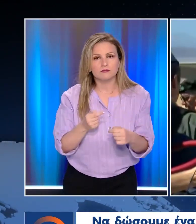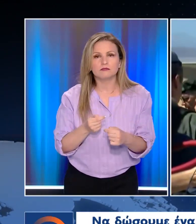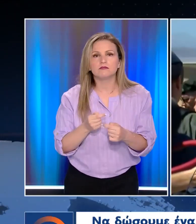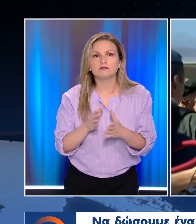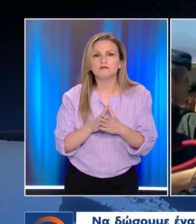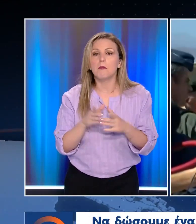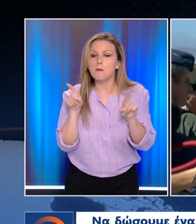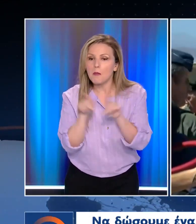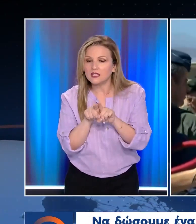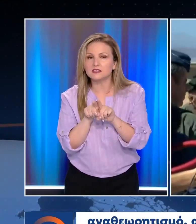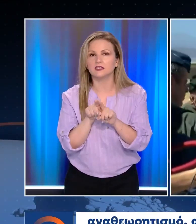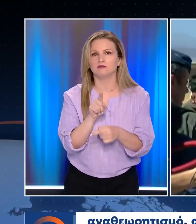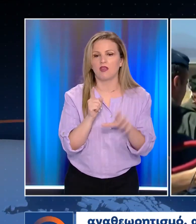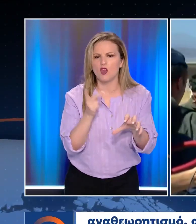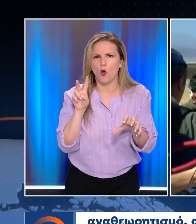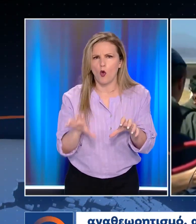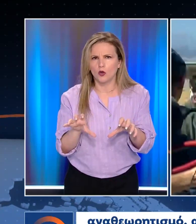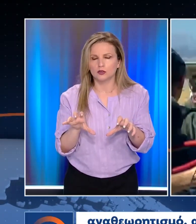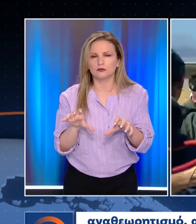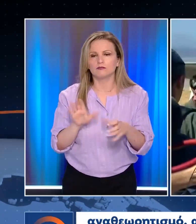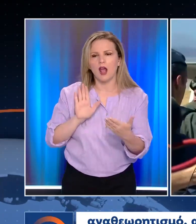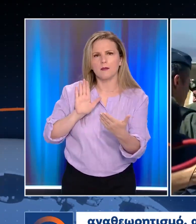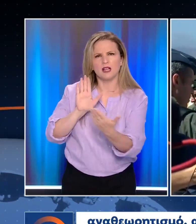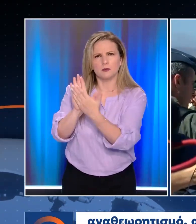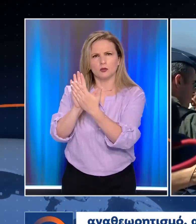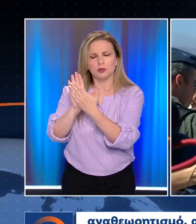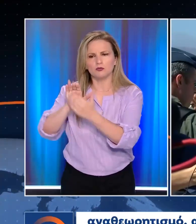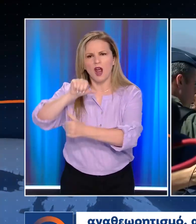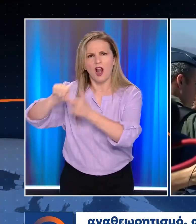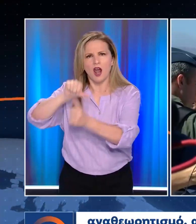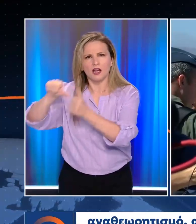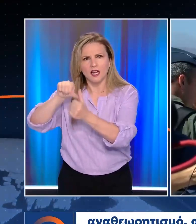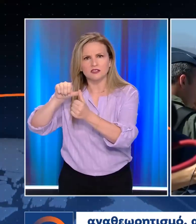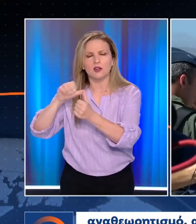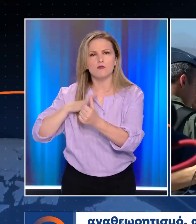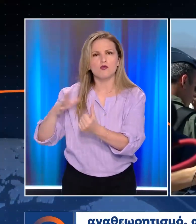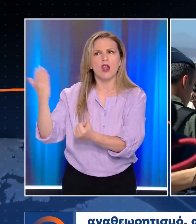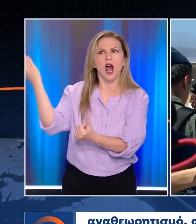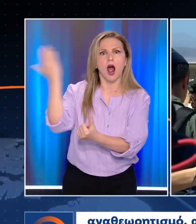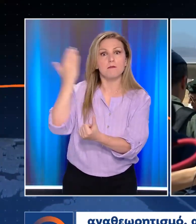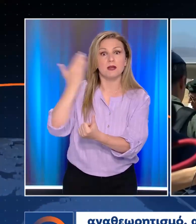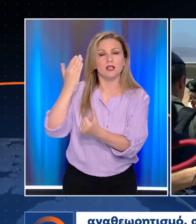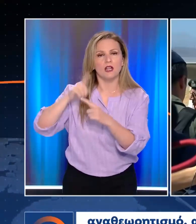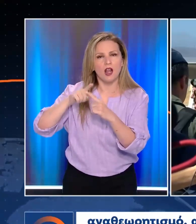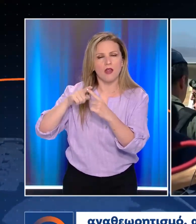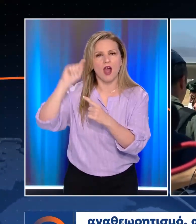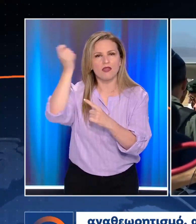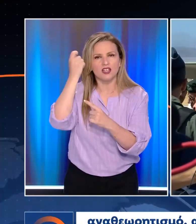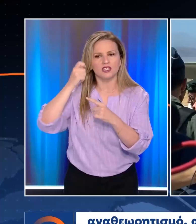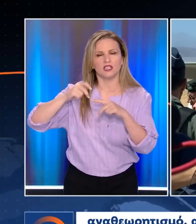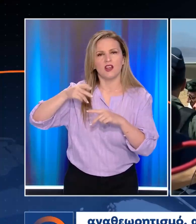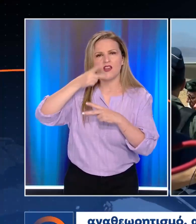απέναντι στον αναθεωρητισμό απέναντι σε οτιδήποτε απειλεί την εθνική